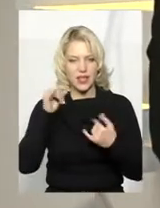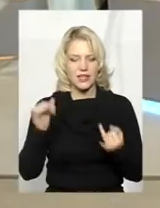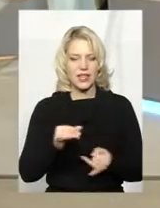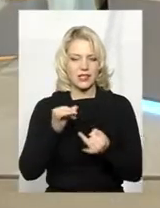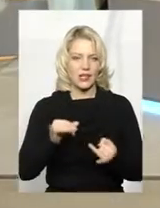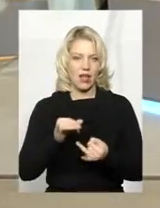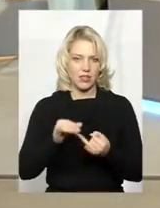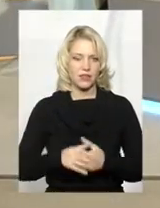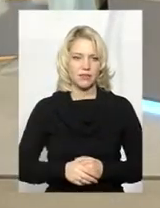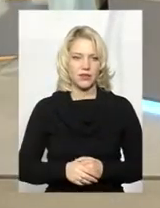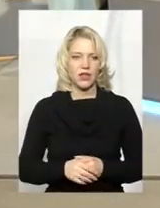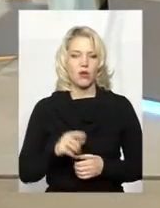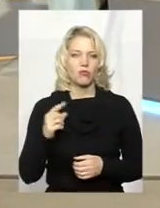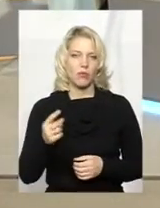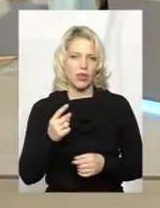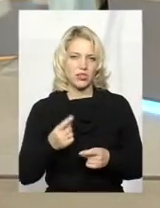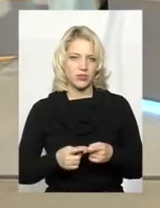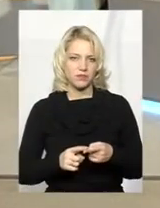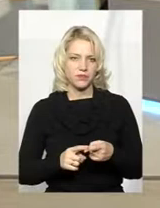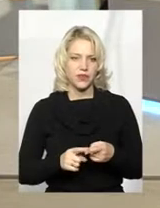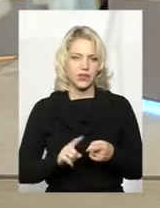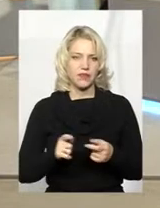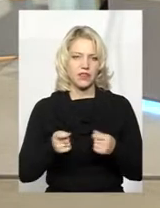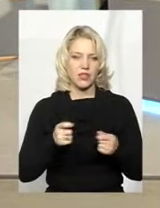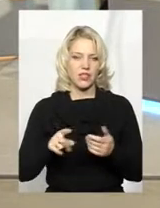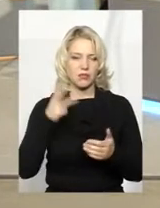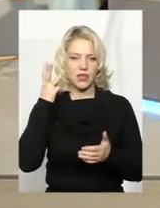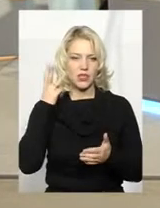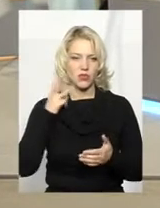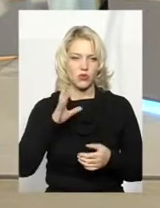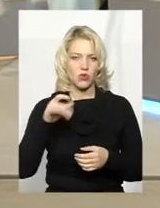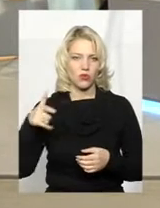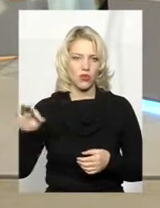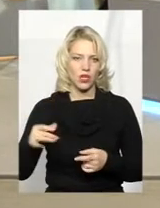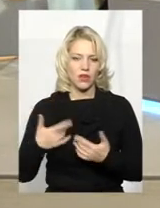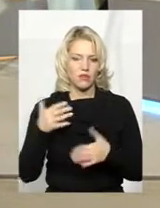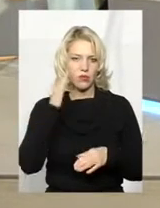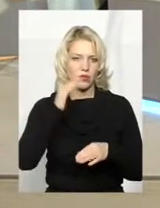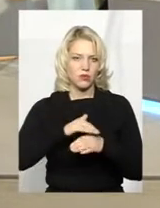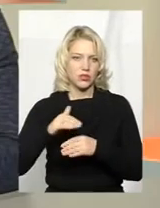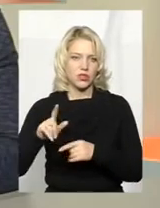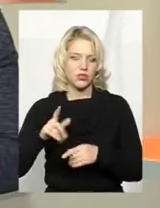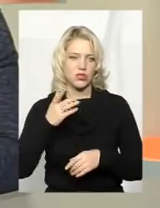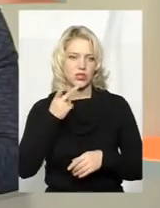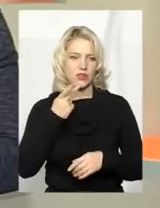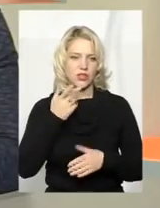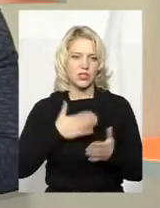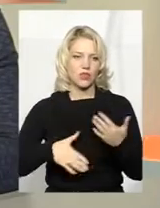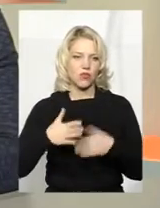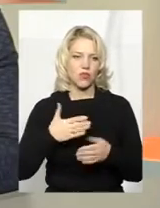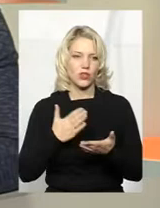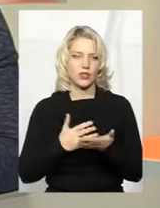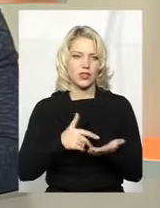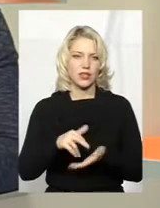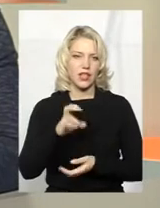Ну, по-перше, влада Хмельницького, ви вже, мабуть, помітили, завжди з задоволенням йде на